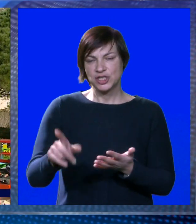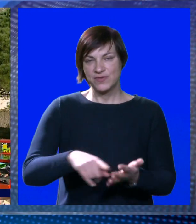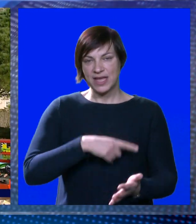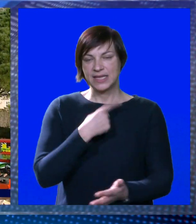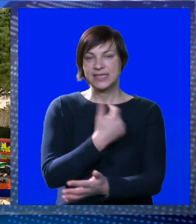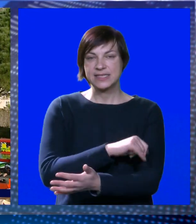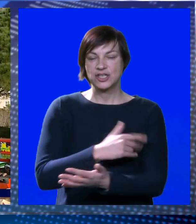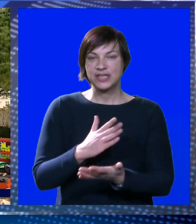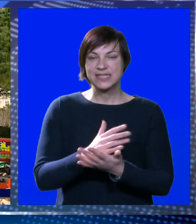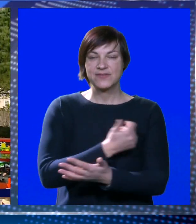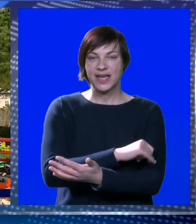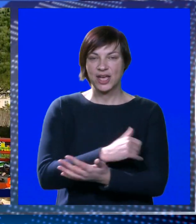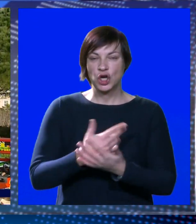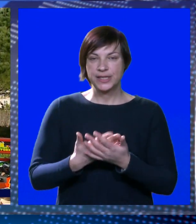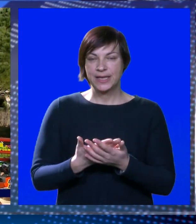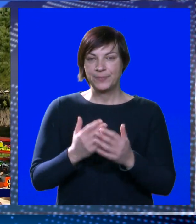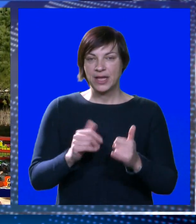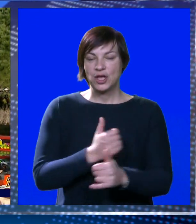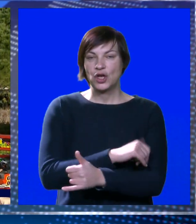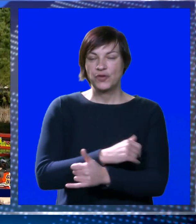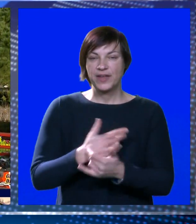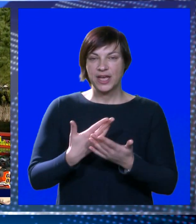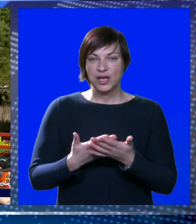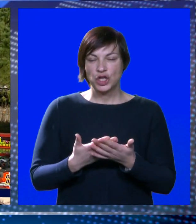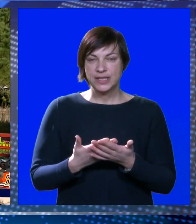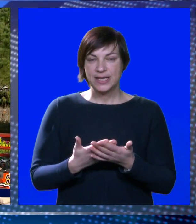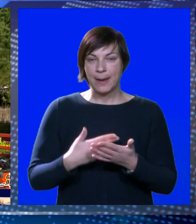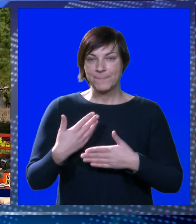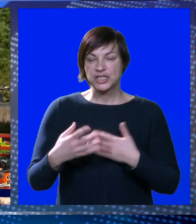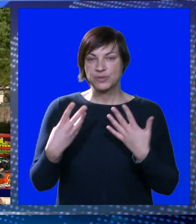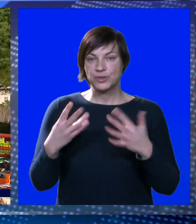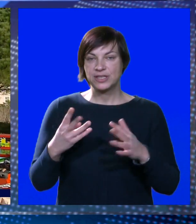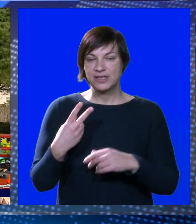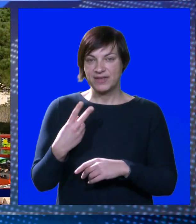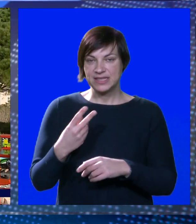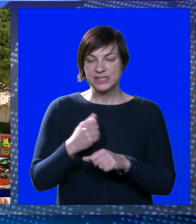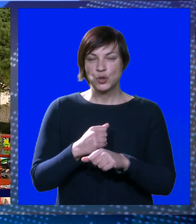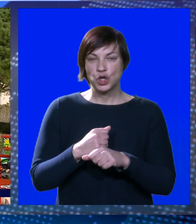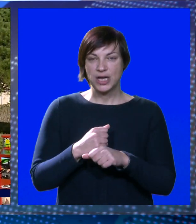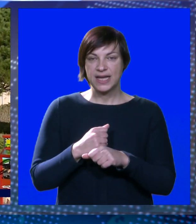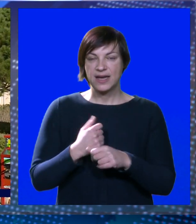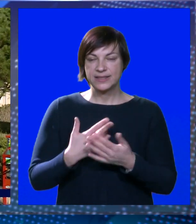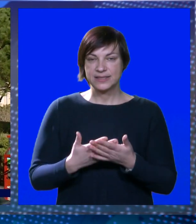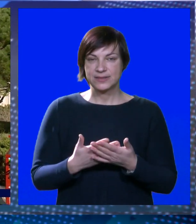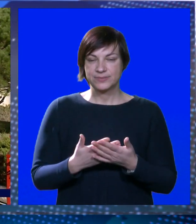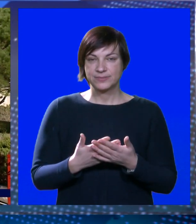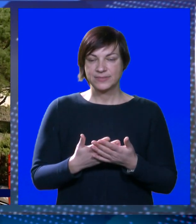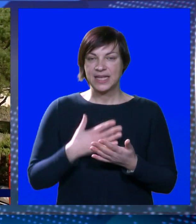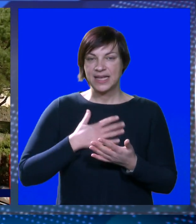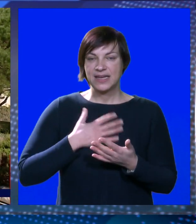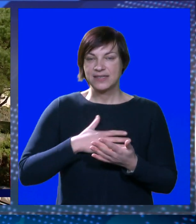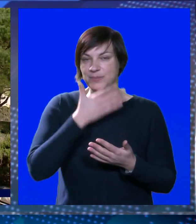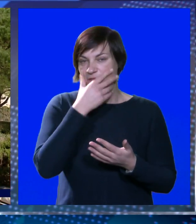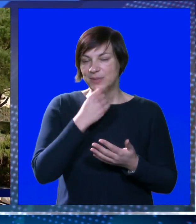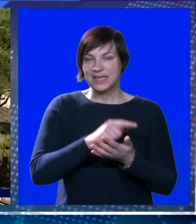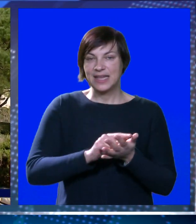niz godina ovdje, tako svake godine. Ove godine kao i svake godine, bit ćemo do 19 drugoga, ćemo raditi. Tako i nadam se da